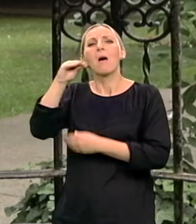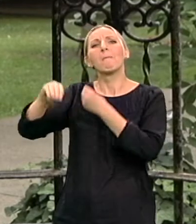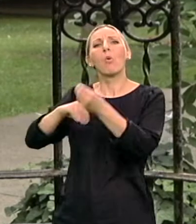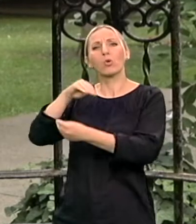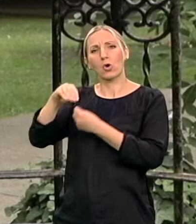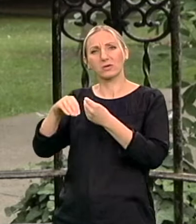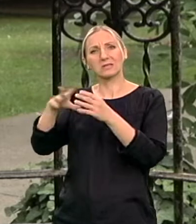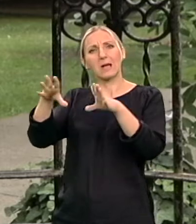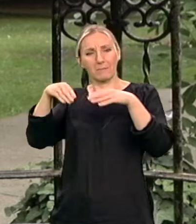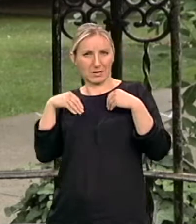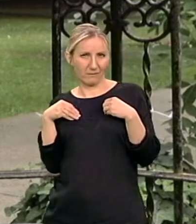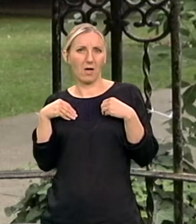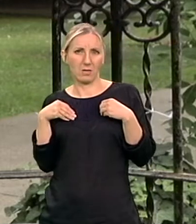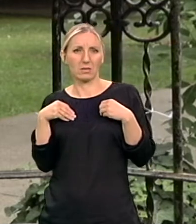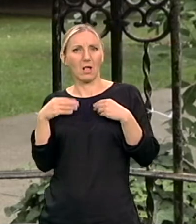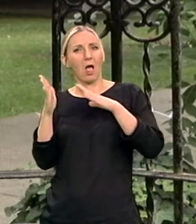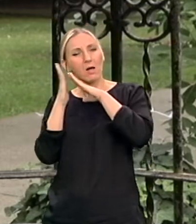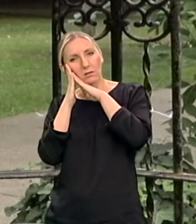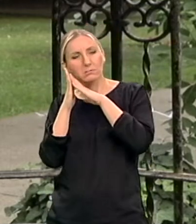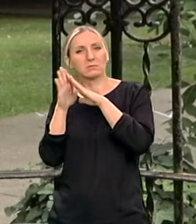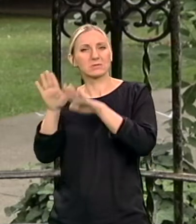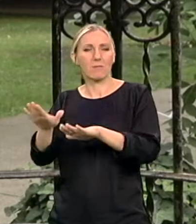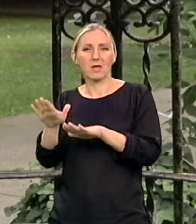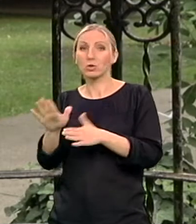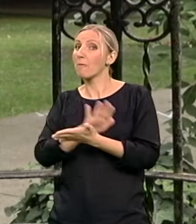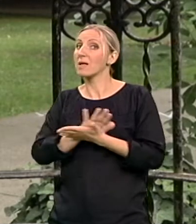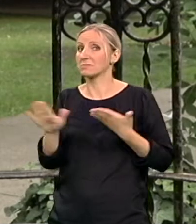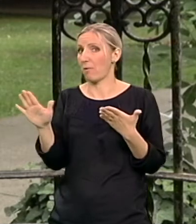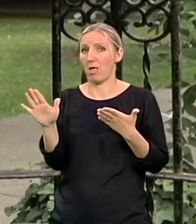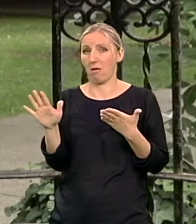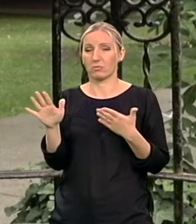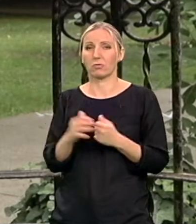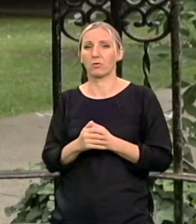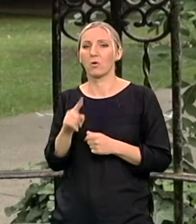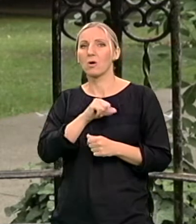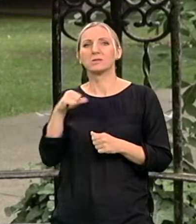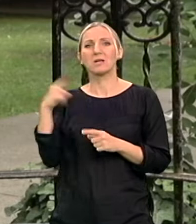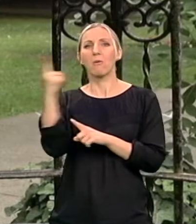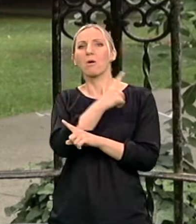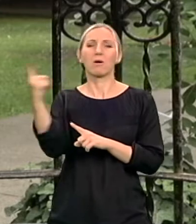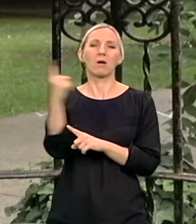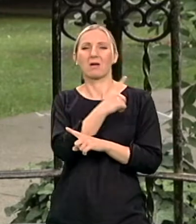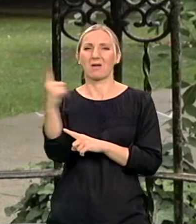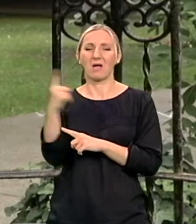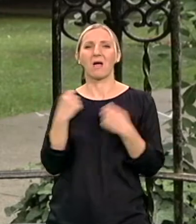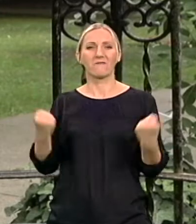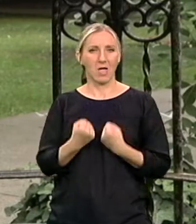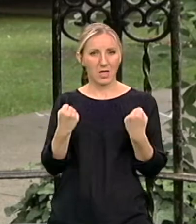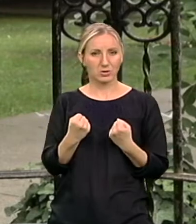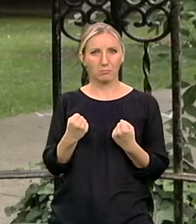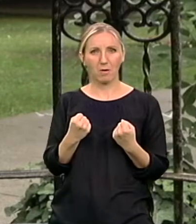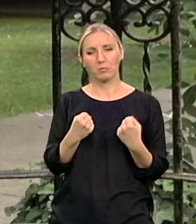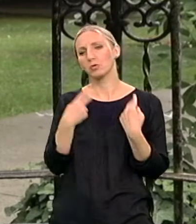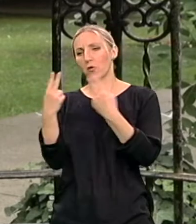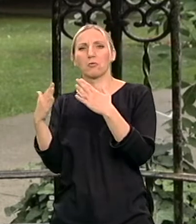mi je to omogućila smeštaj potpuno besplatno. Samo sam odlazila na te vežbe i bilo tam koliko su one trajale. Nakon toga sam, da